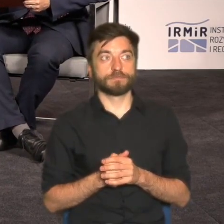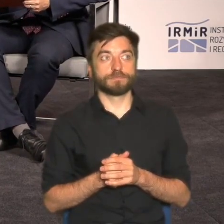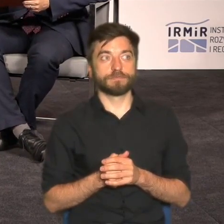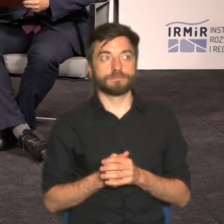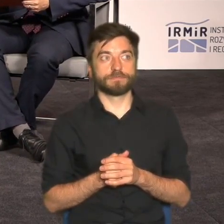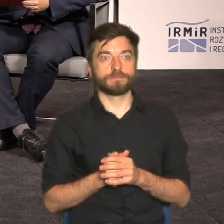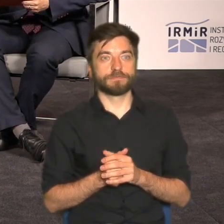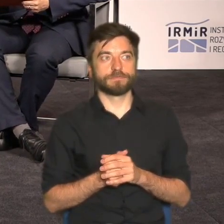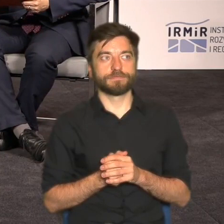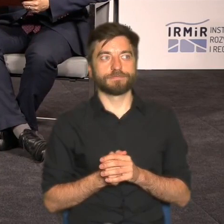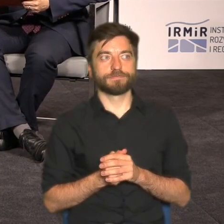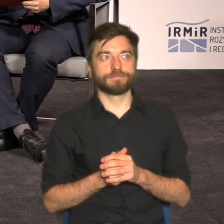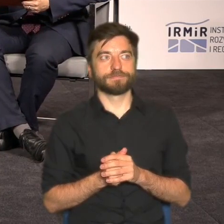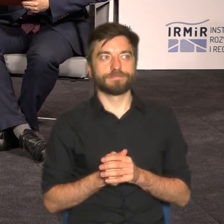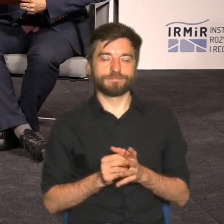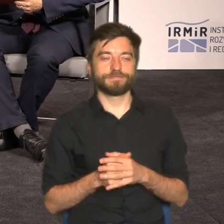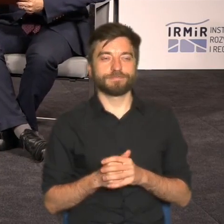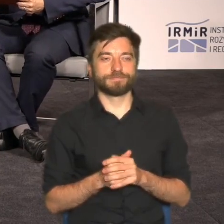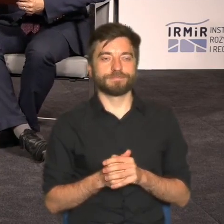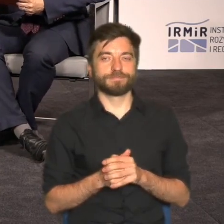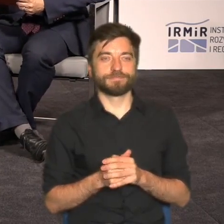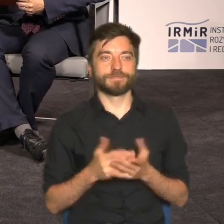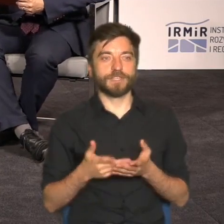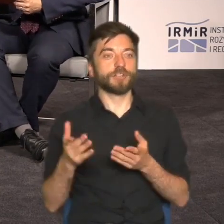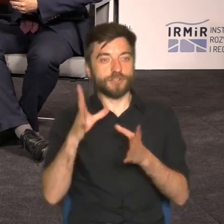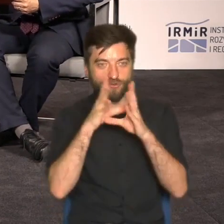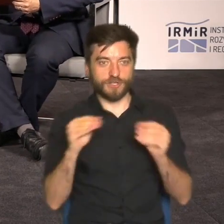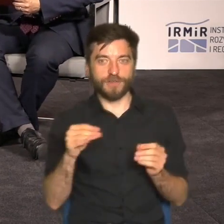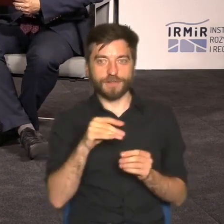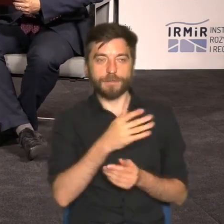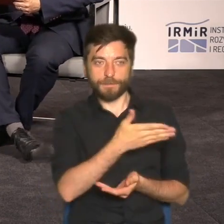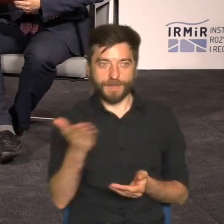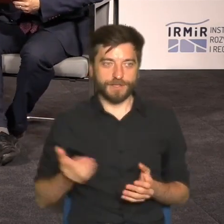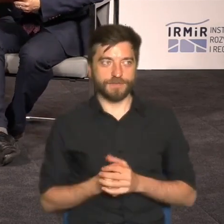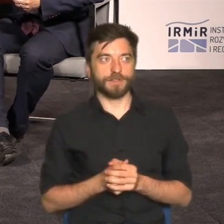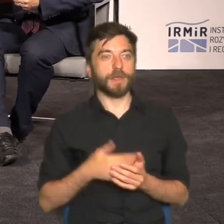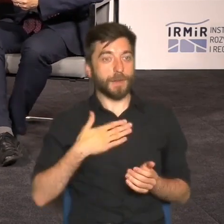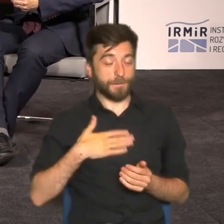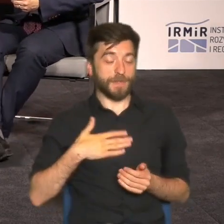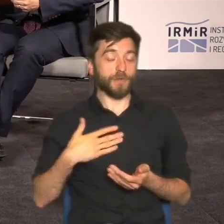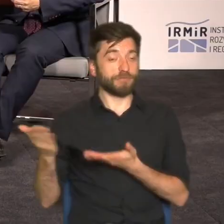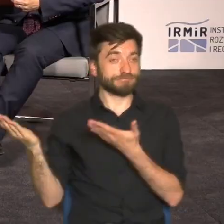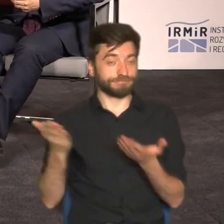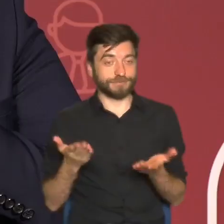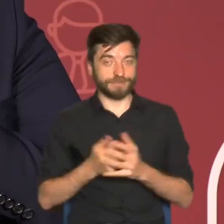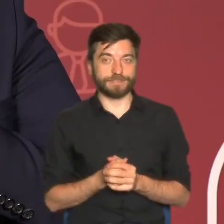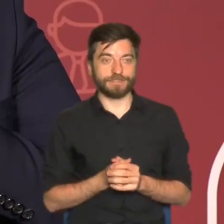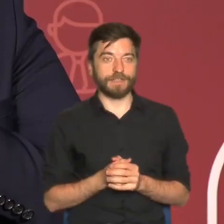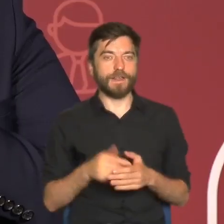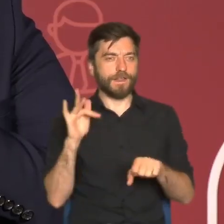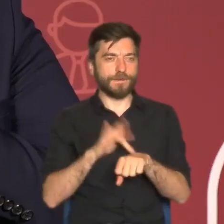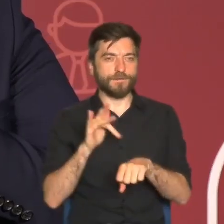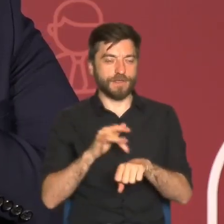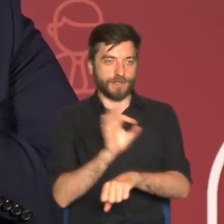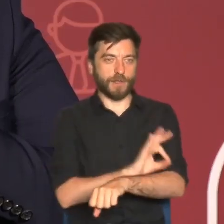Bardzo dziękuję. Szanowni Państwo, bardzo miło przedstawić mi wyniki